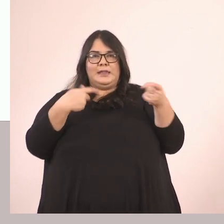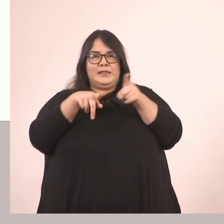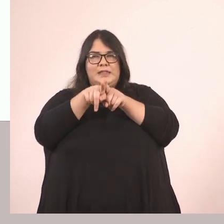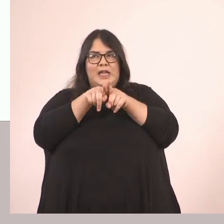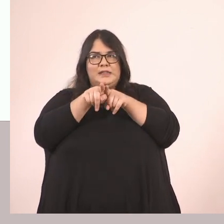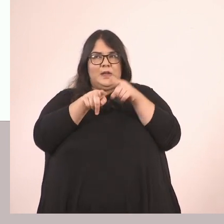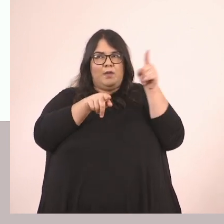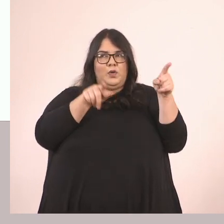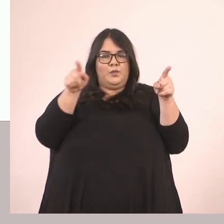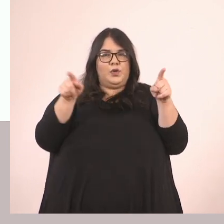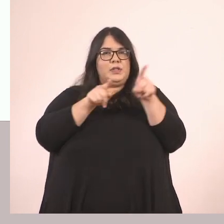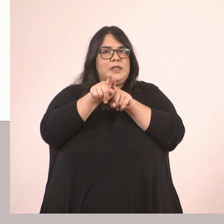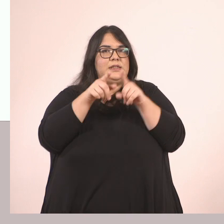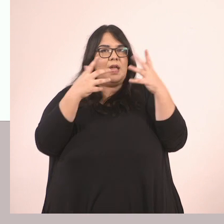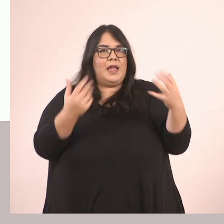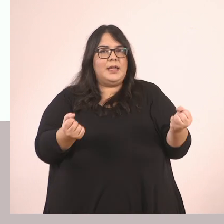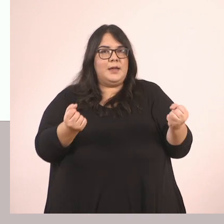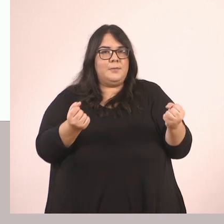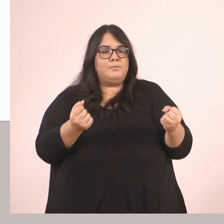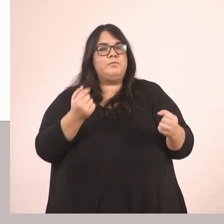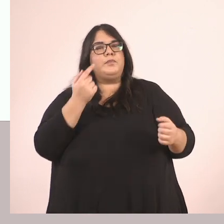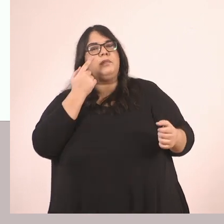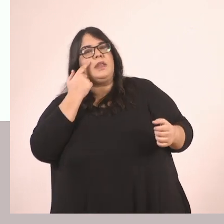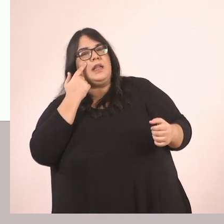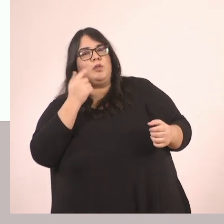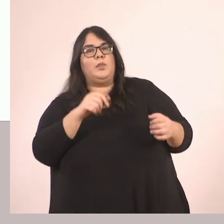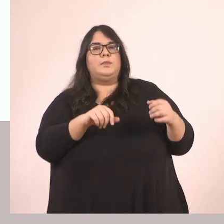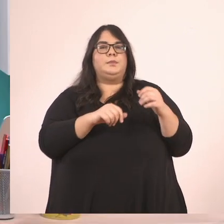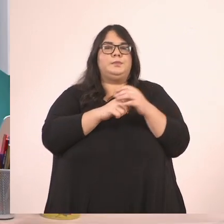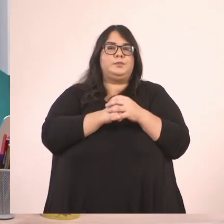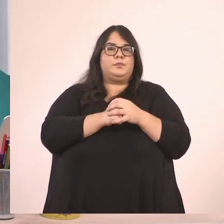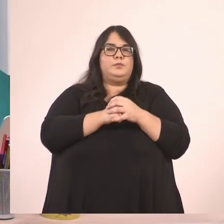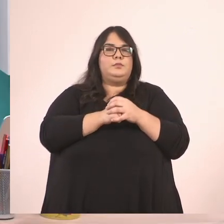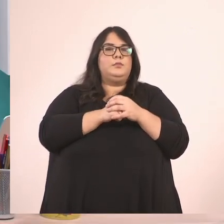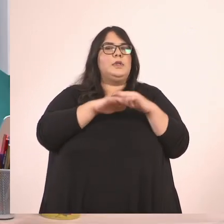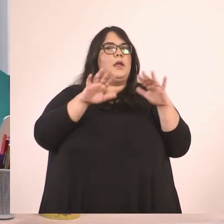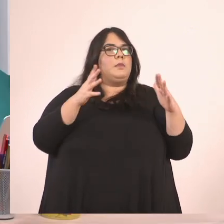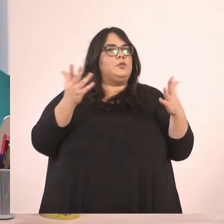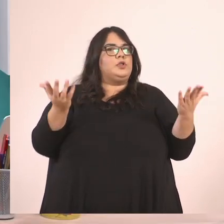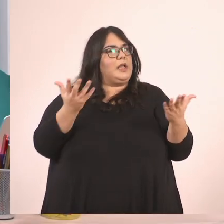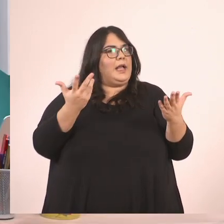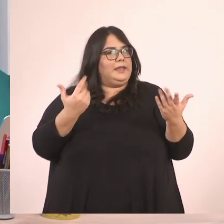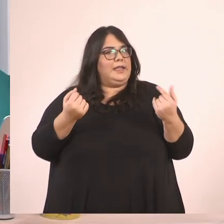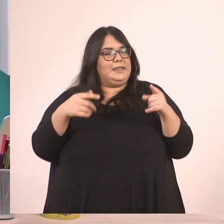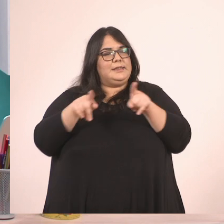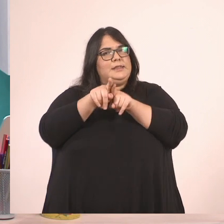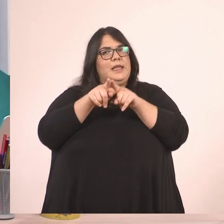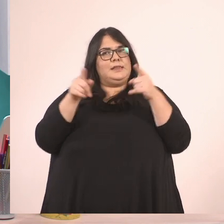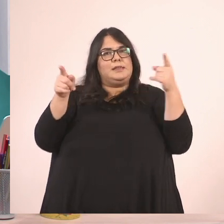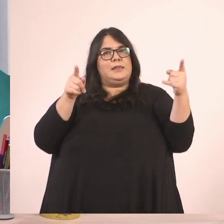να ανακαλύψουμε κάποια σχέση Για να προσπαθήσουμε Μήπως ανακαλύψουμε κάποια σχέση